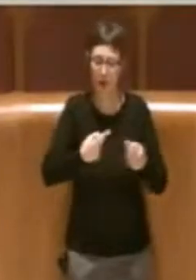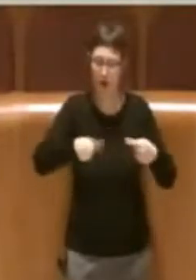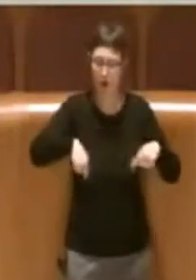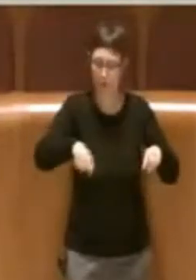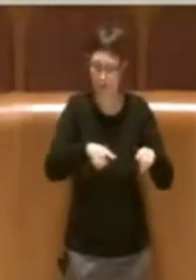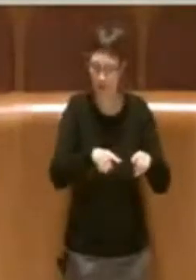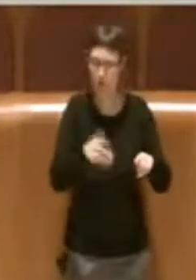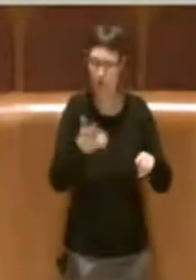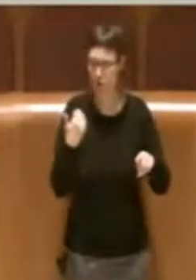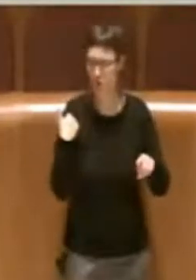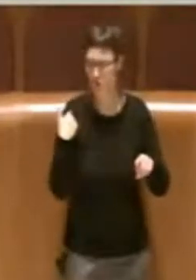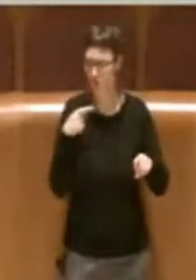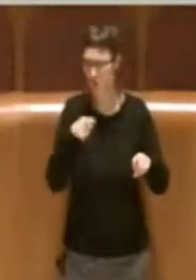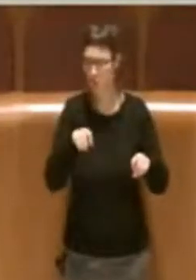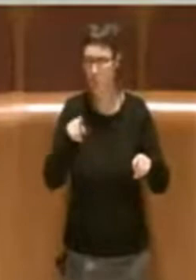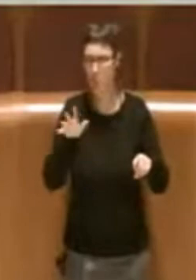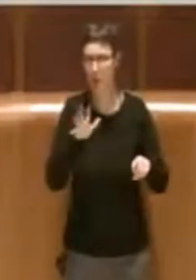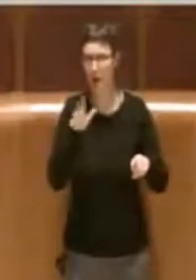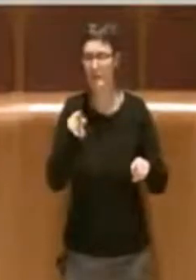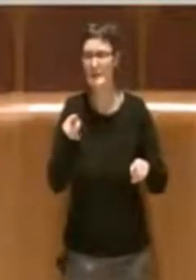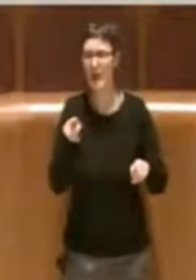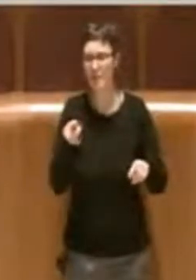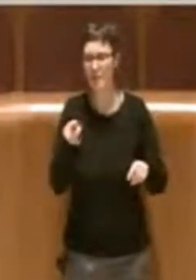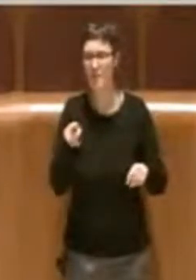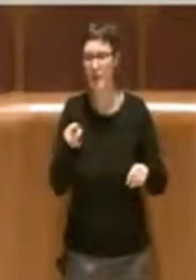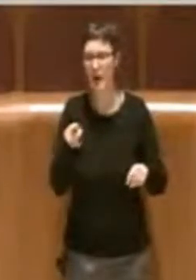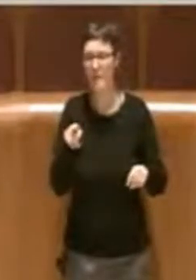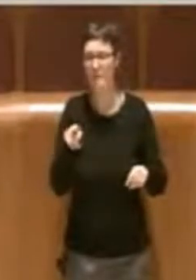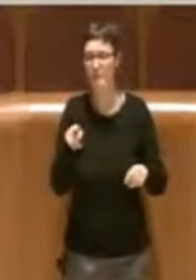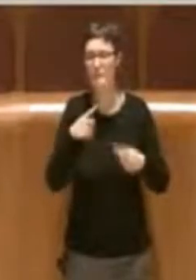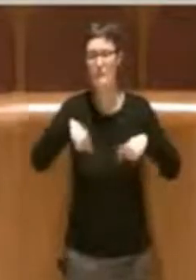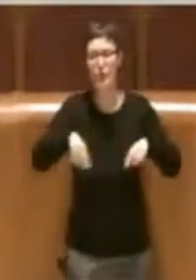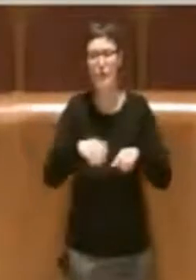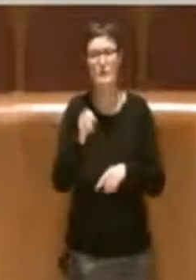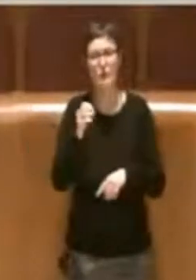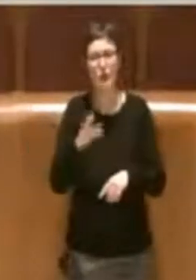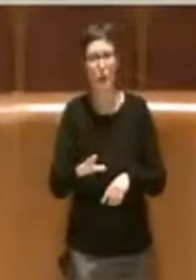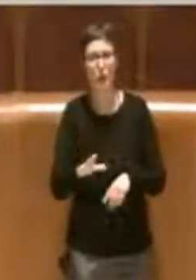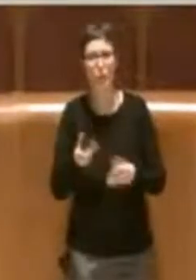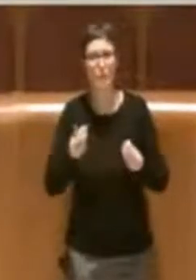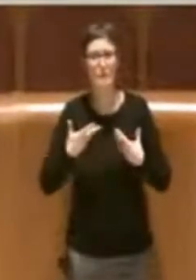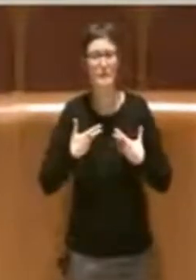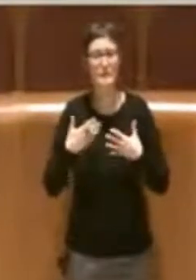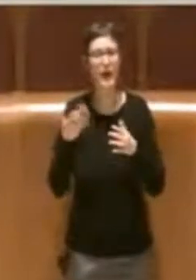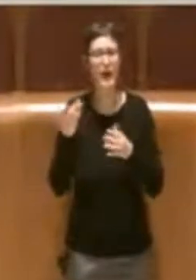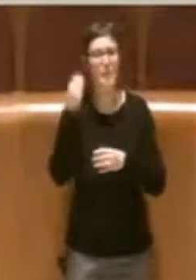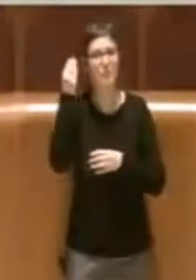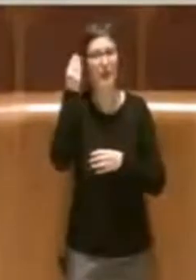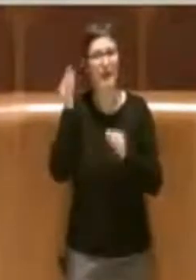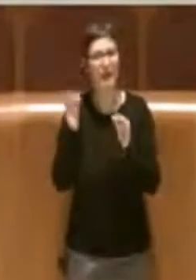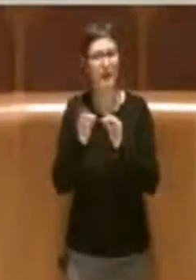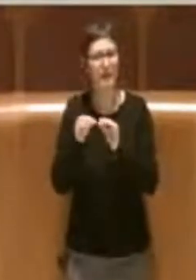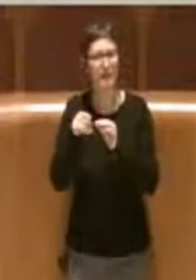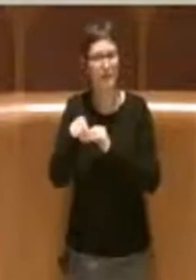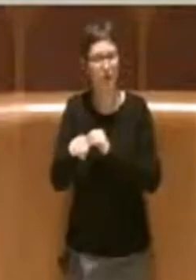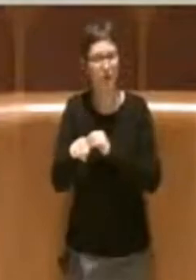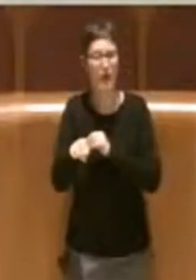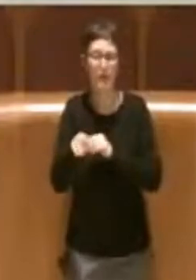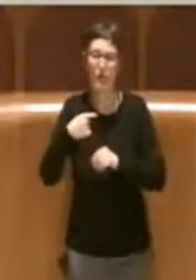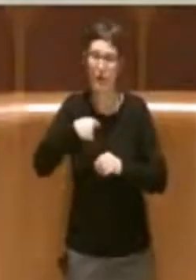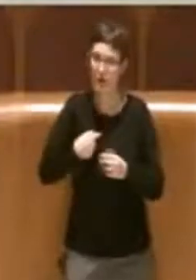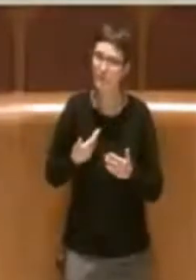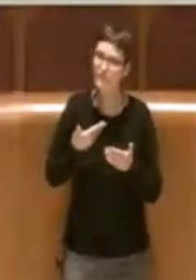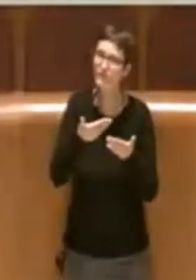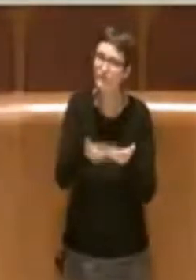recentemente anche il parere favorevole della Commissione Cultura, una proposta legata proprio all